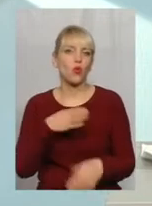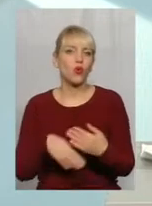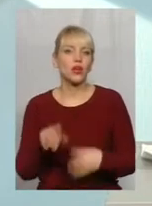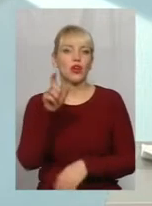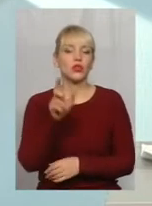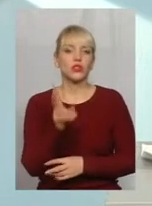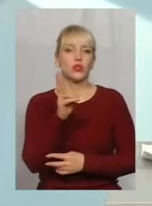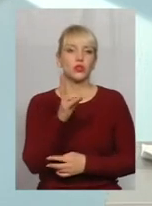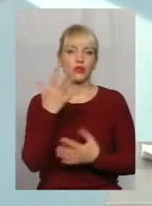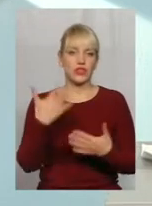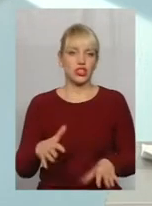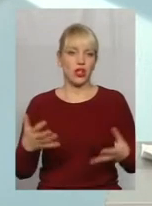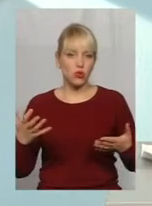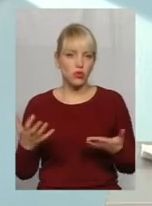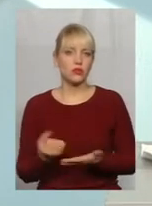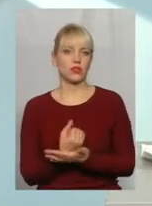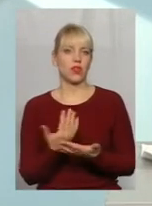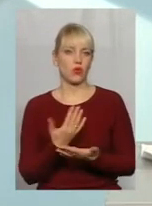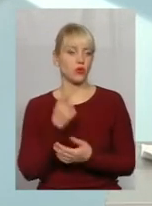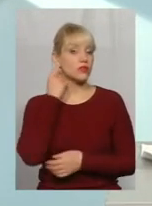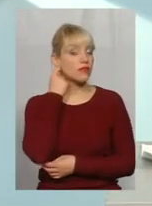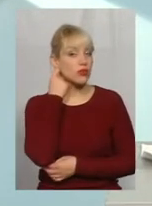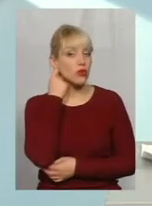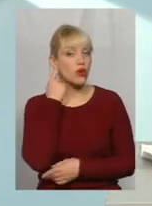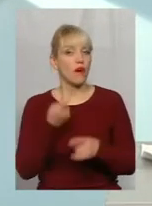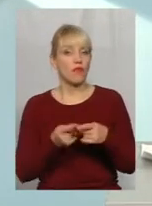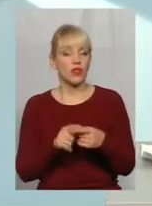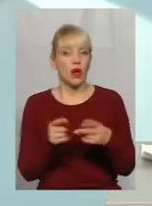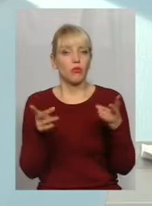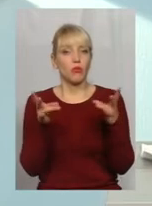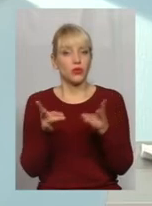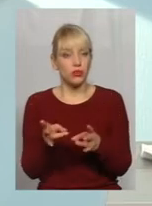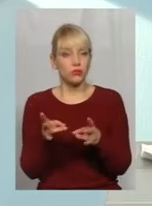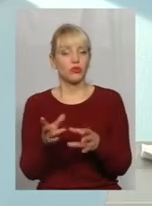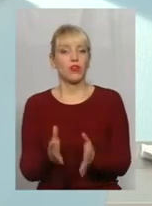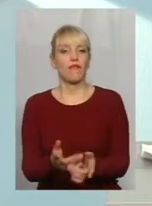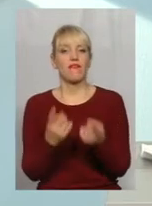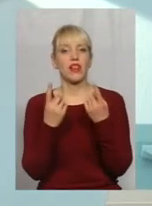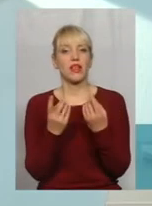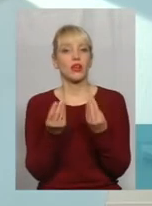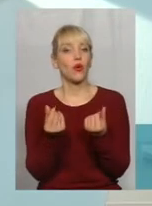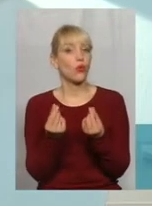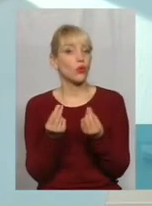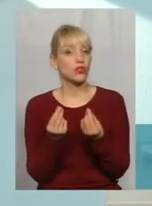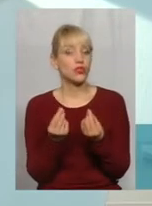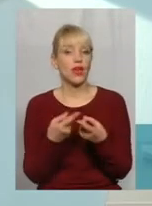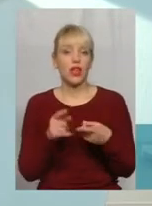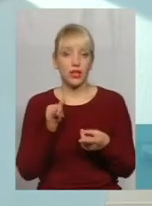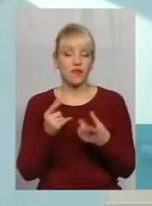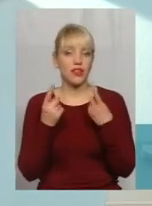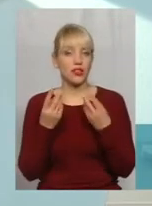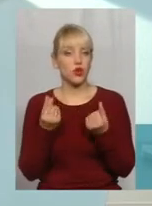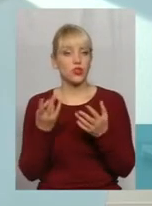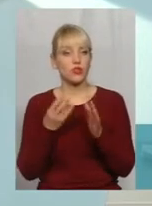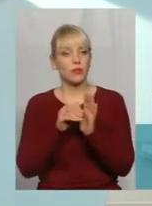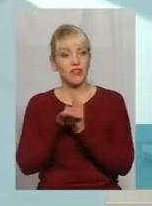яка вже досягла певного віку, вона потребує великих коштів. Дуже великі кошти треба вкласти